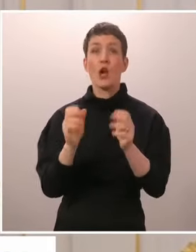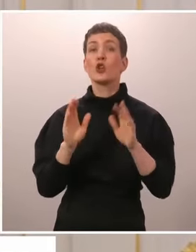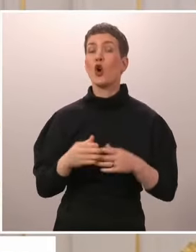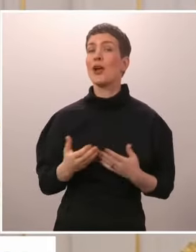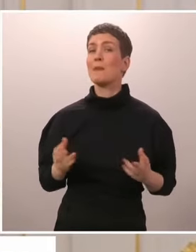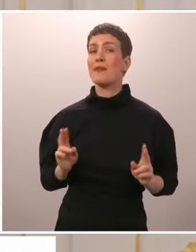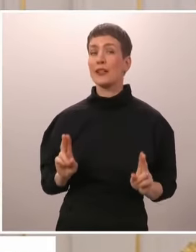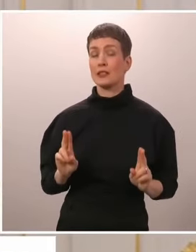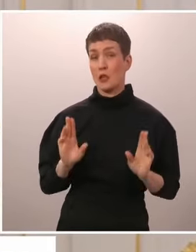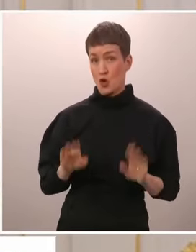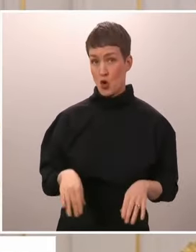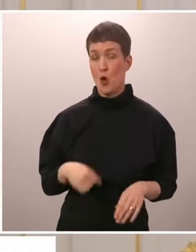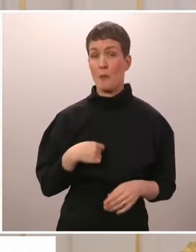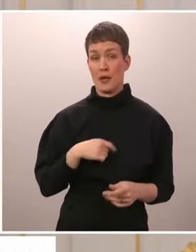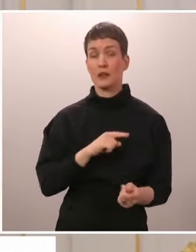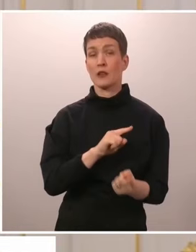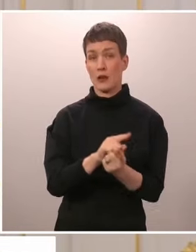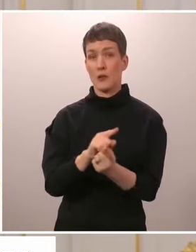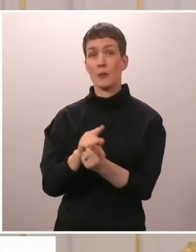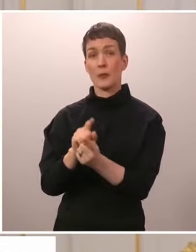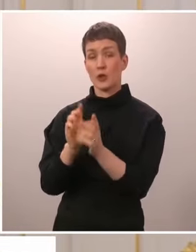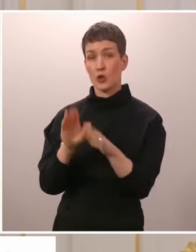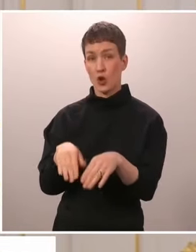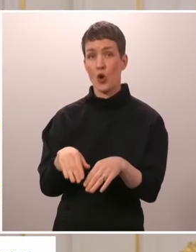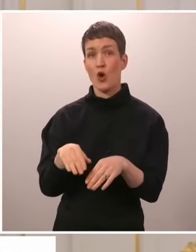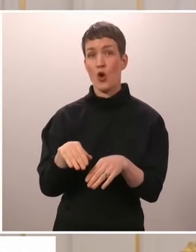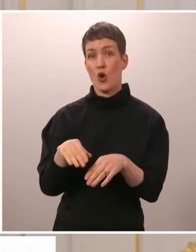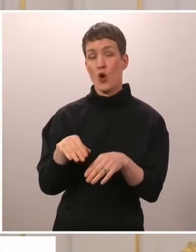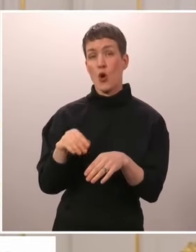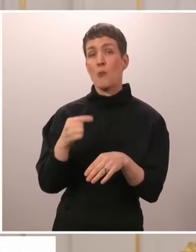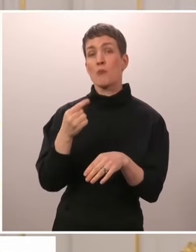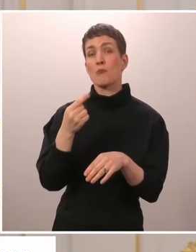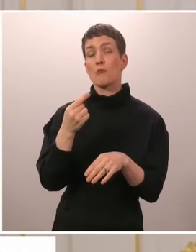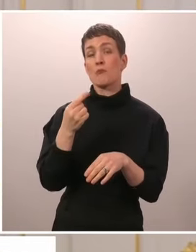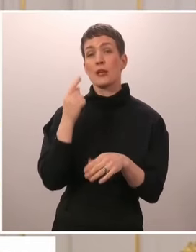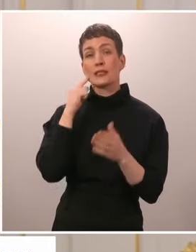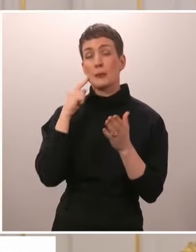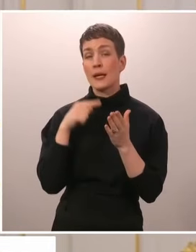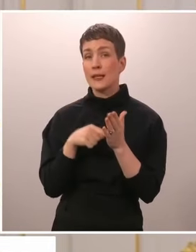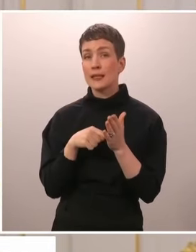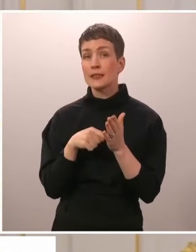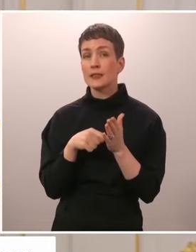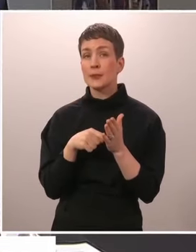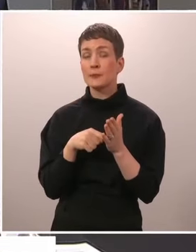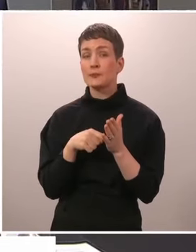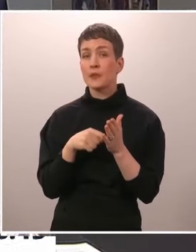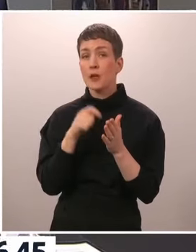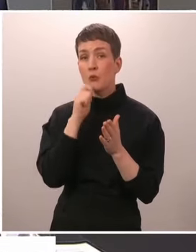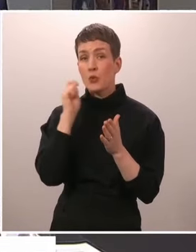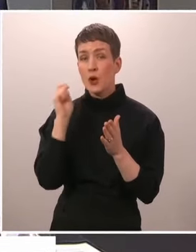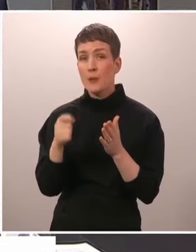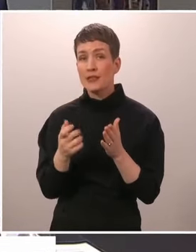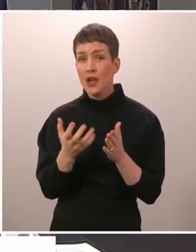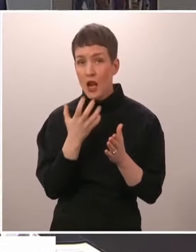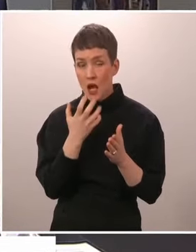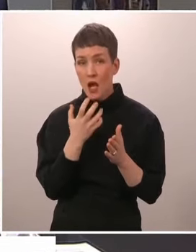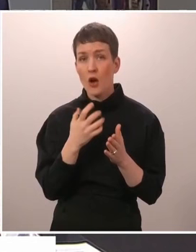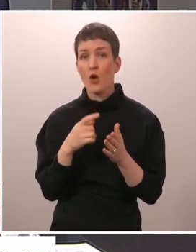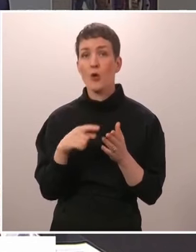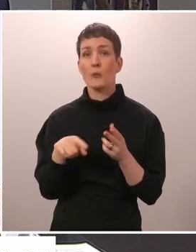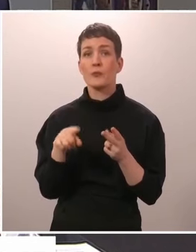tavannut valintani jälkeen muun muassa puhemies Halla-ahon,